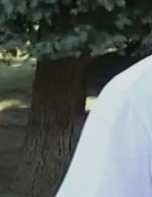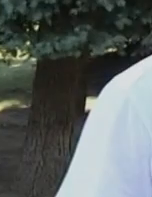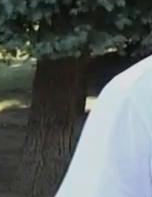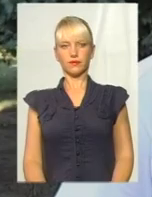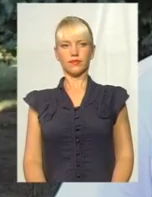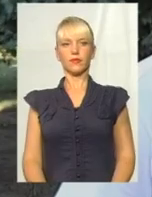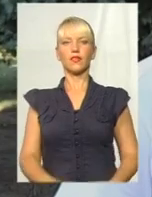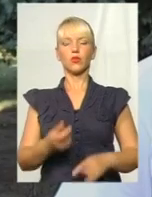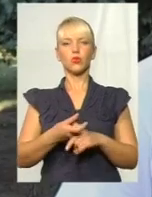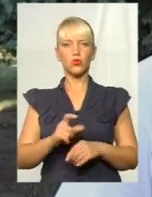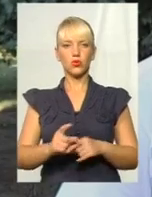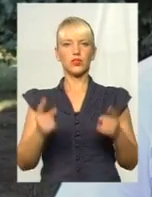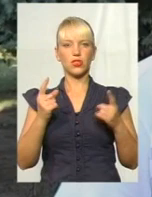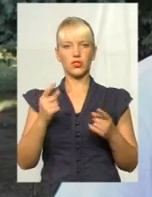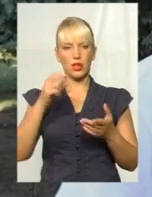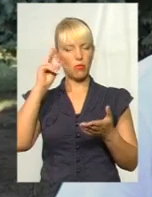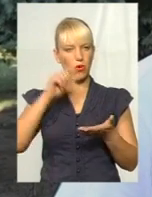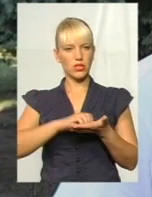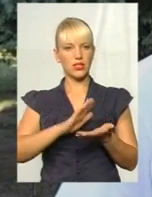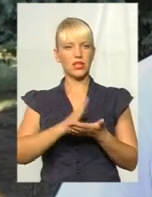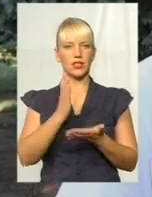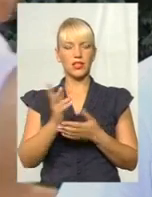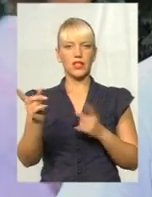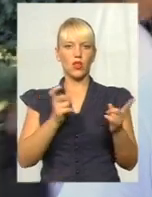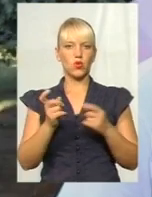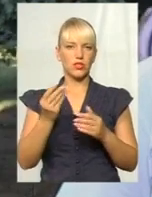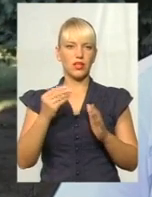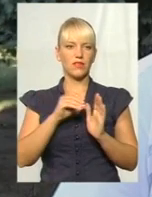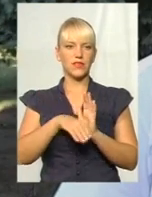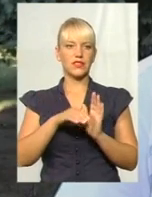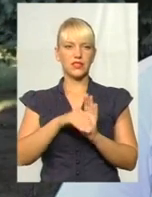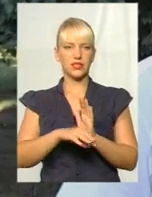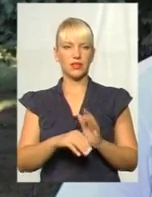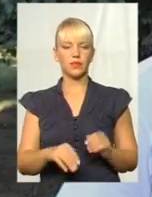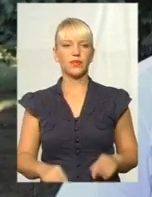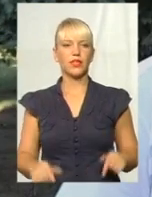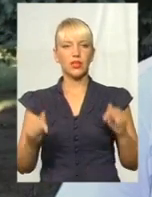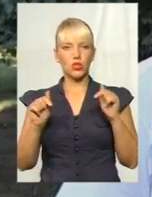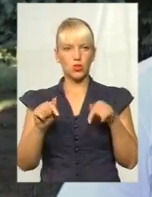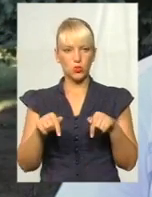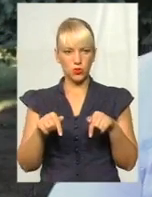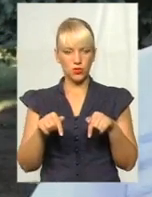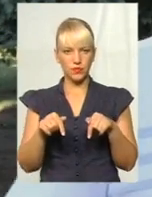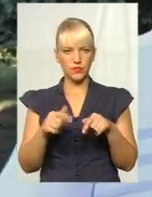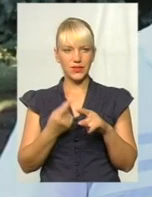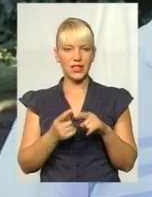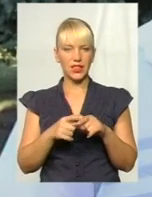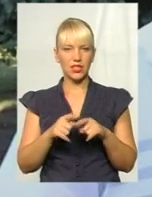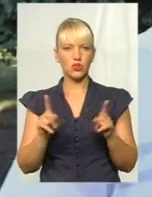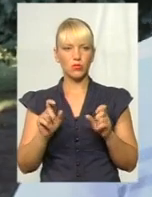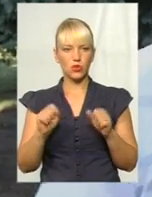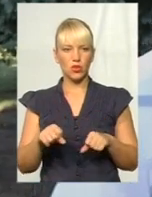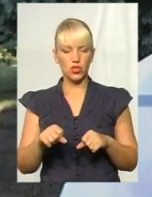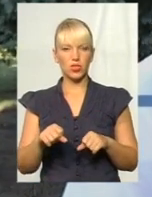Дуже значний показник є залучення інвестицій. І тут, напевно, це те, чим може